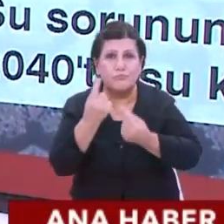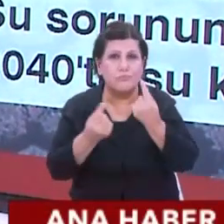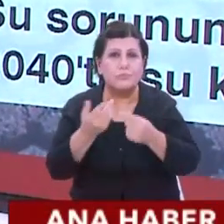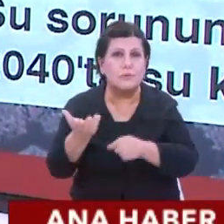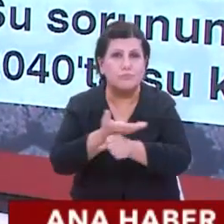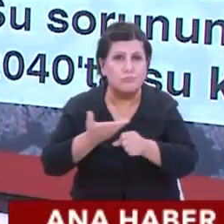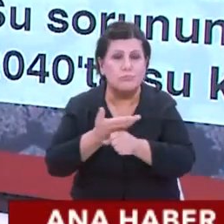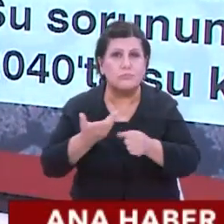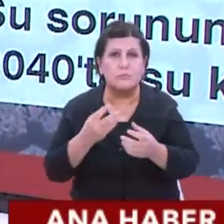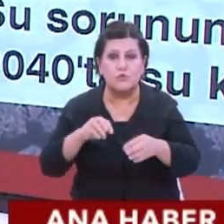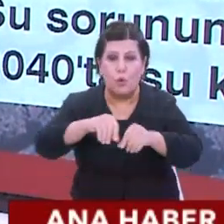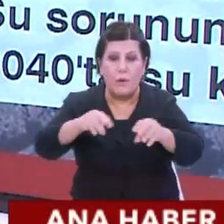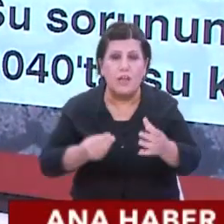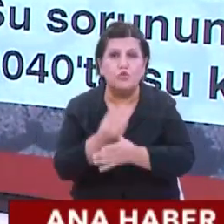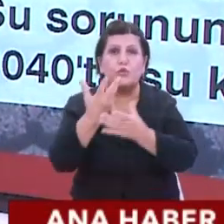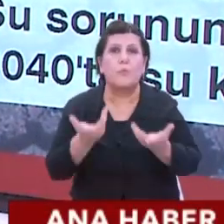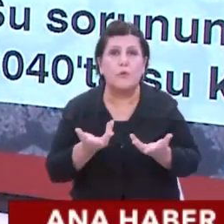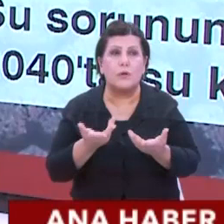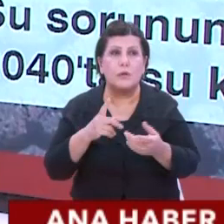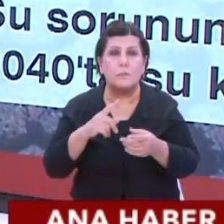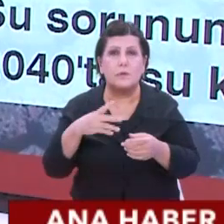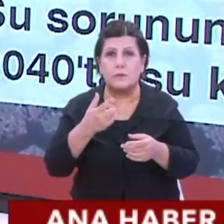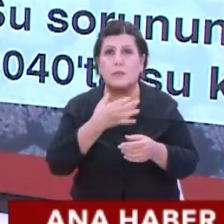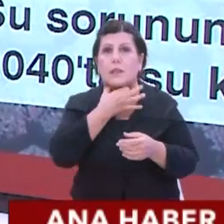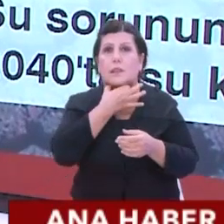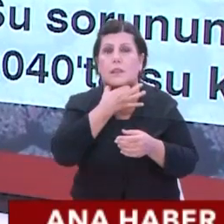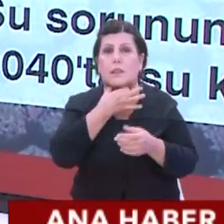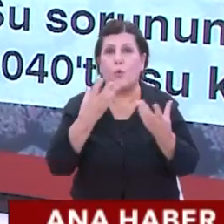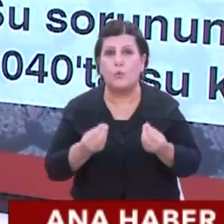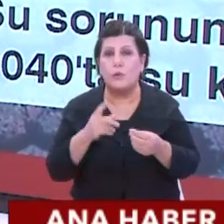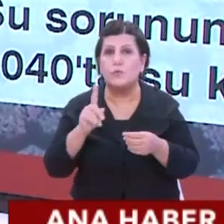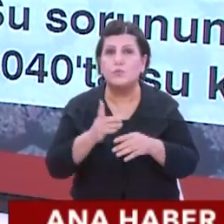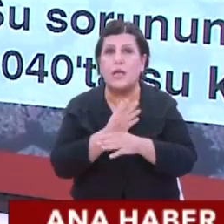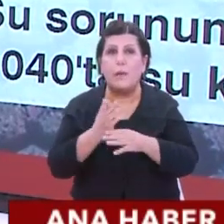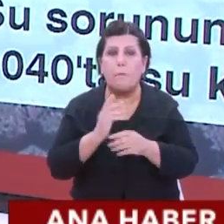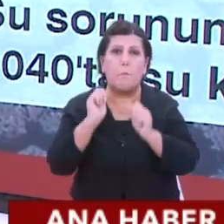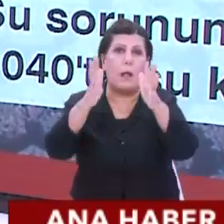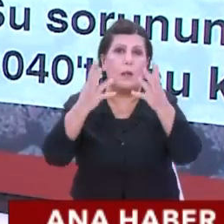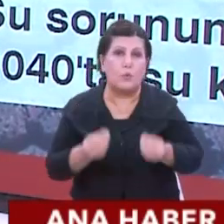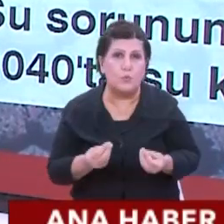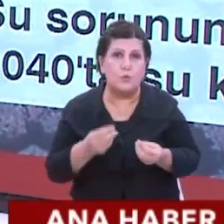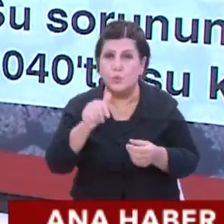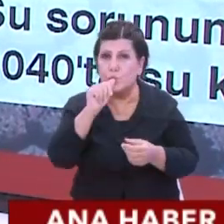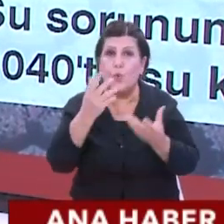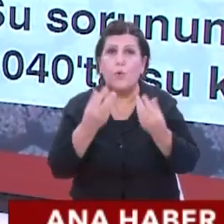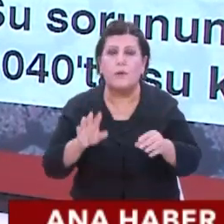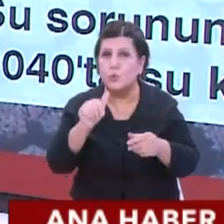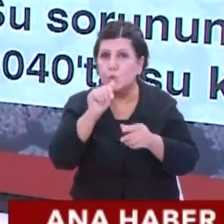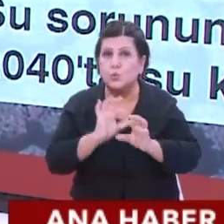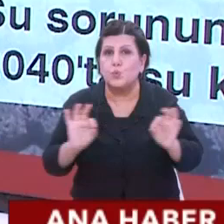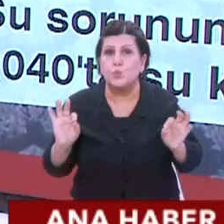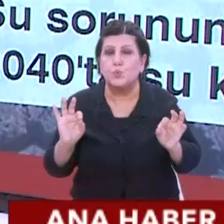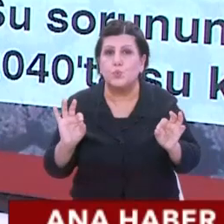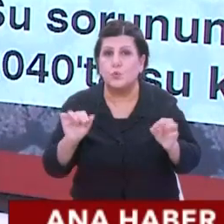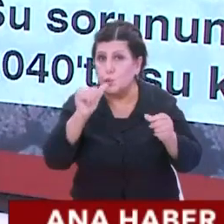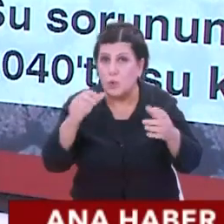buyunuz topraktan çıkmıyor. Çıkmayınca bir kıtlığa dönüşüyor bu. Bu da bir pahalılık oluşturuyor. Şimdi su olmadığı zaman susuz kalıyorsunuz, sürekli